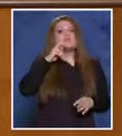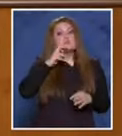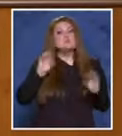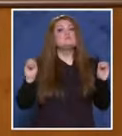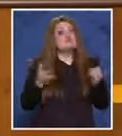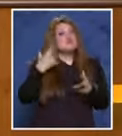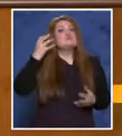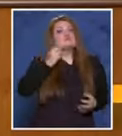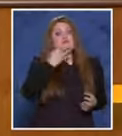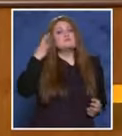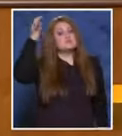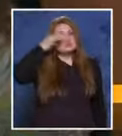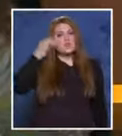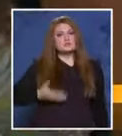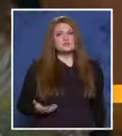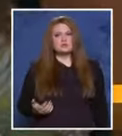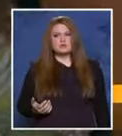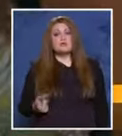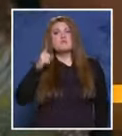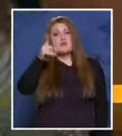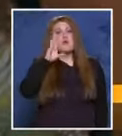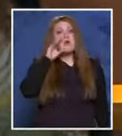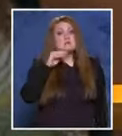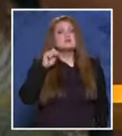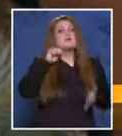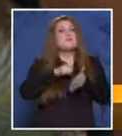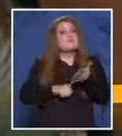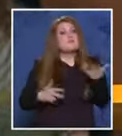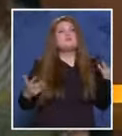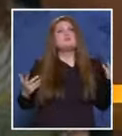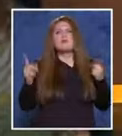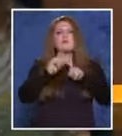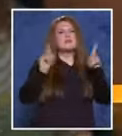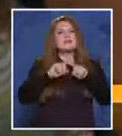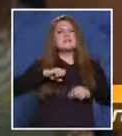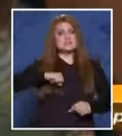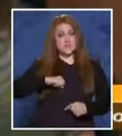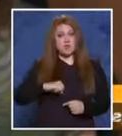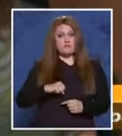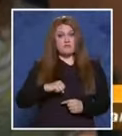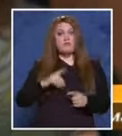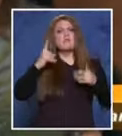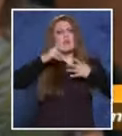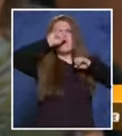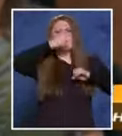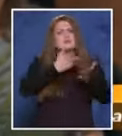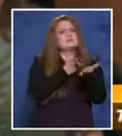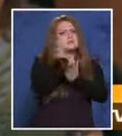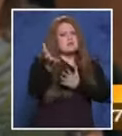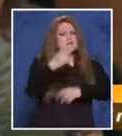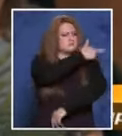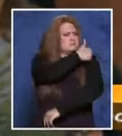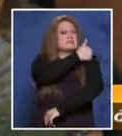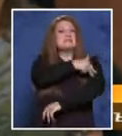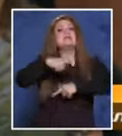се случва, за съжаление? Вие го казахте просто. Най-важното е да не се страхуват по най-бързия начин да се изваждат